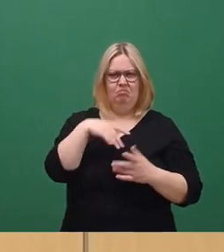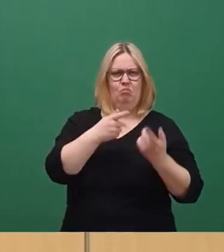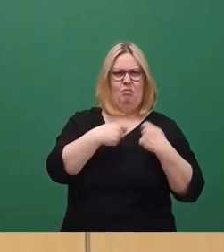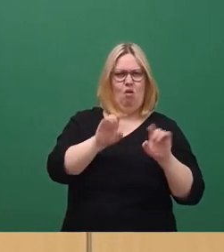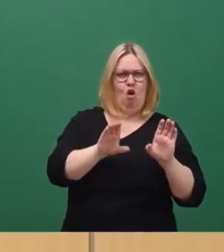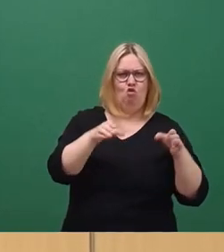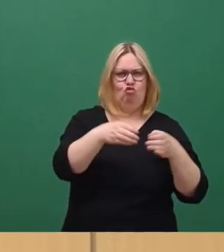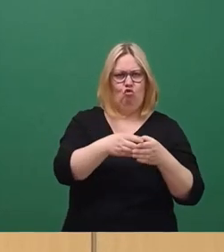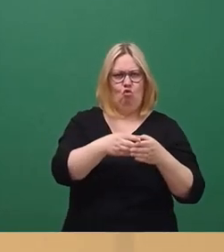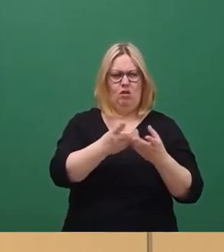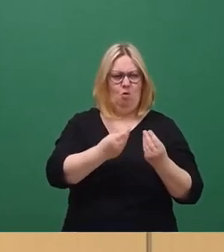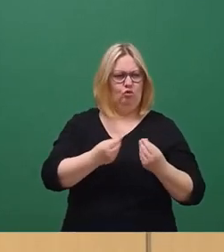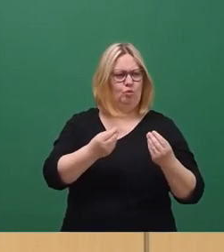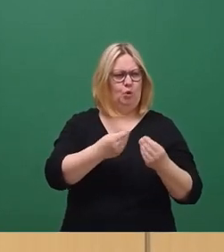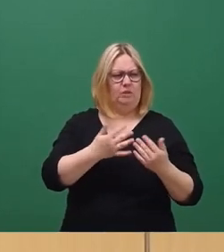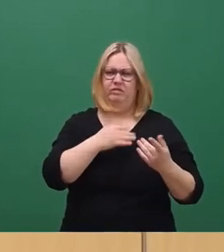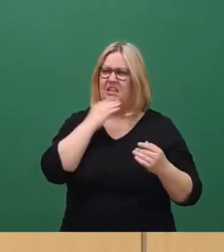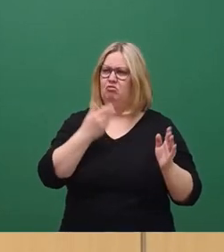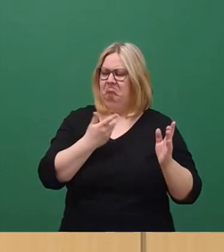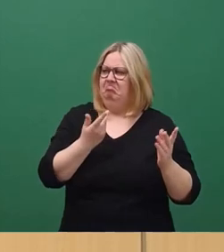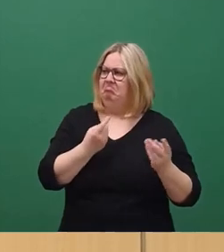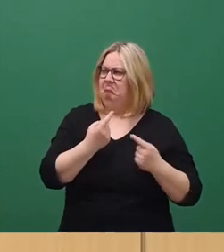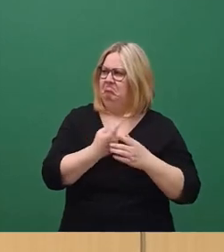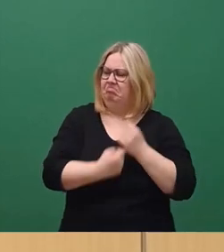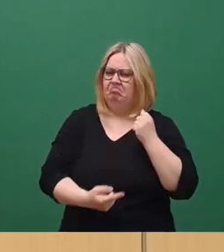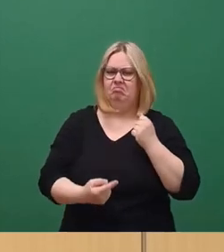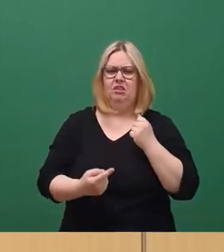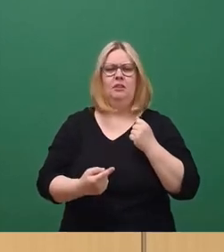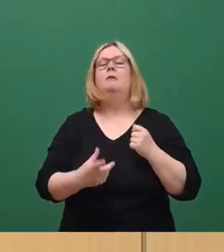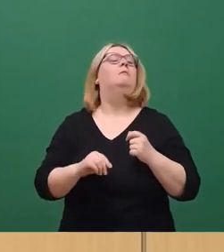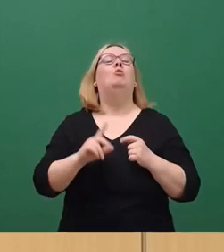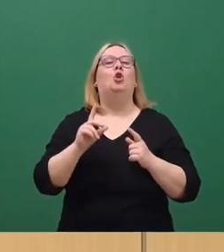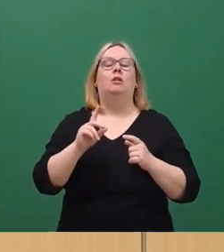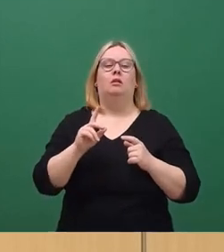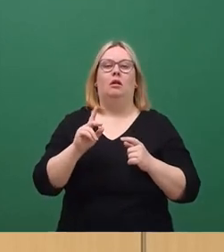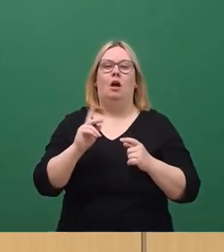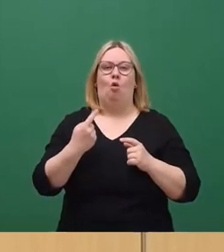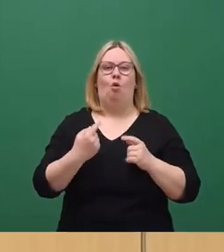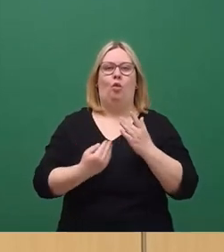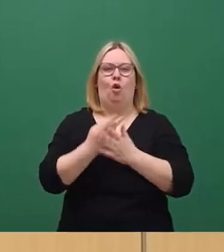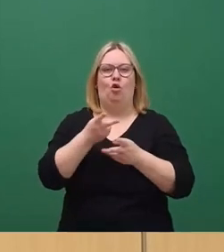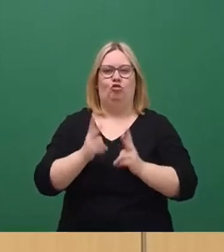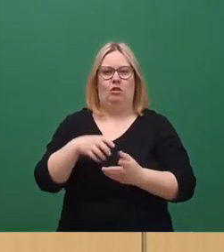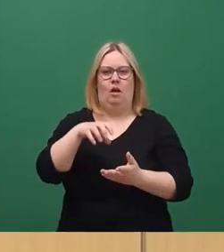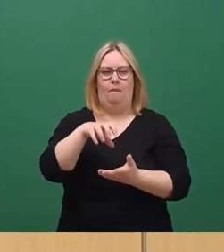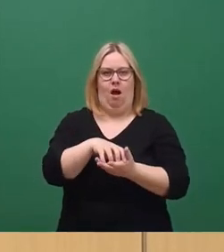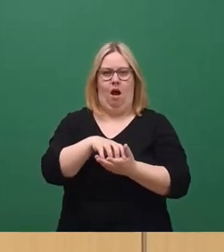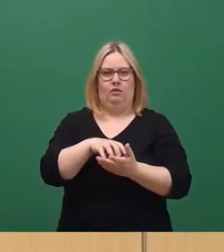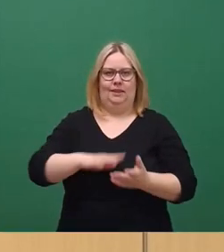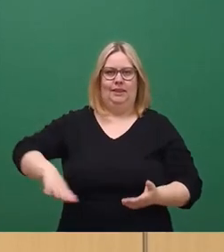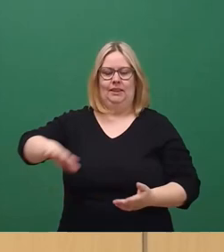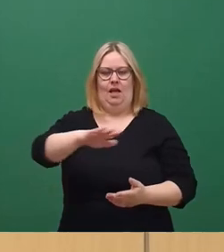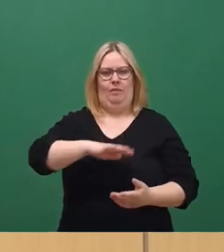das auch spürbar gewesen, entstanden sind durch die Unterschutzstellung des Neustädter Marktes und des gesamten Areals durch